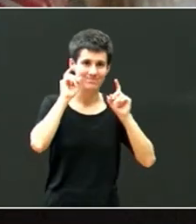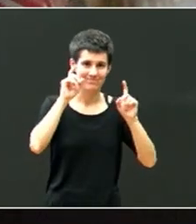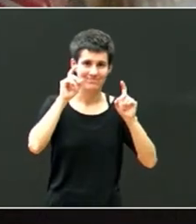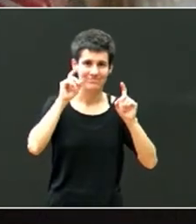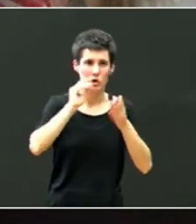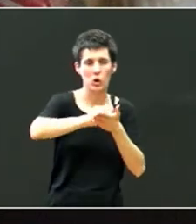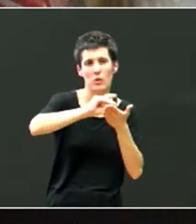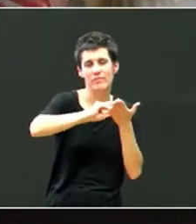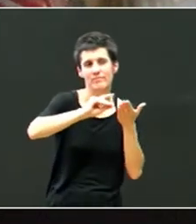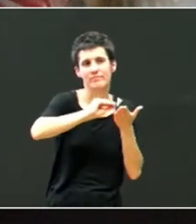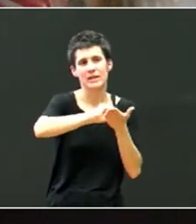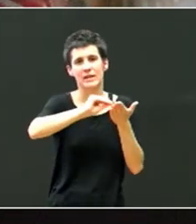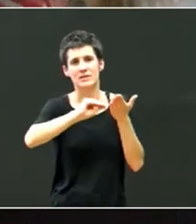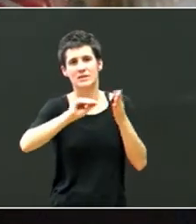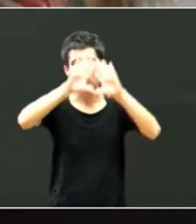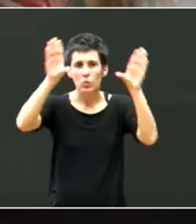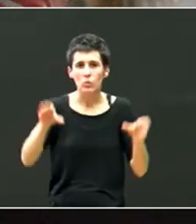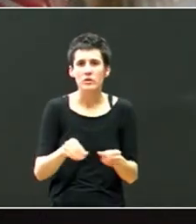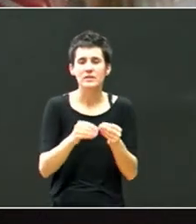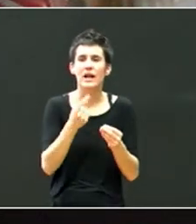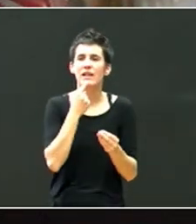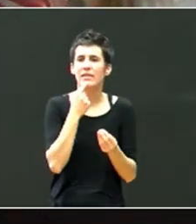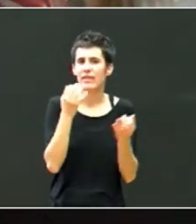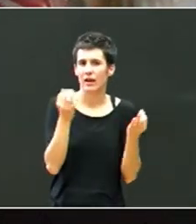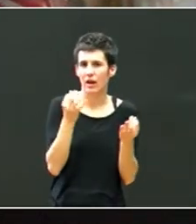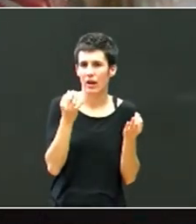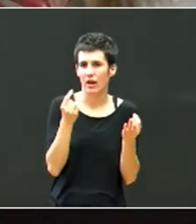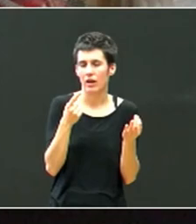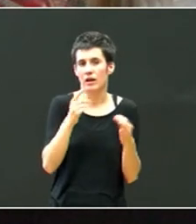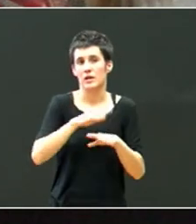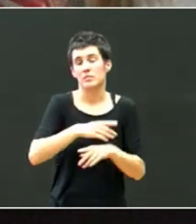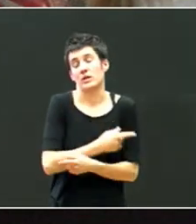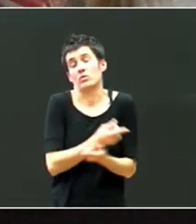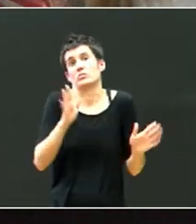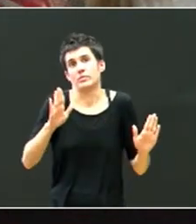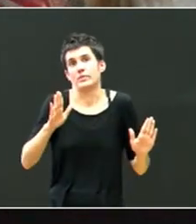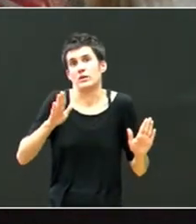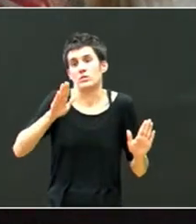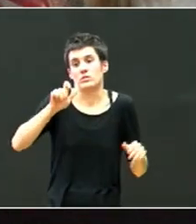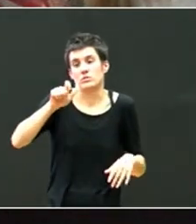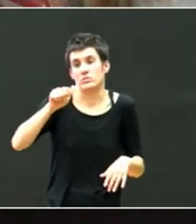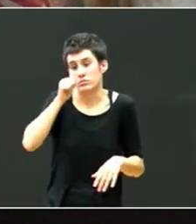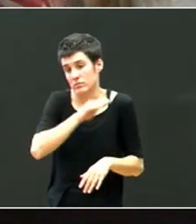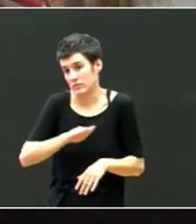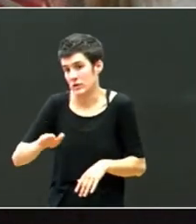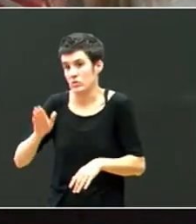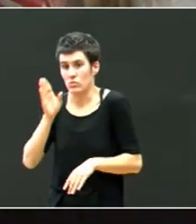planteatzen daben jakitea, guztientzako, baina aurra guentzako be bai, ze klaro, arreta,